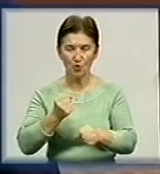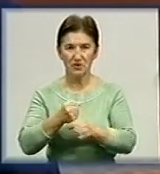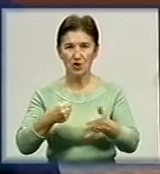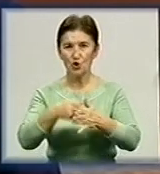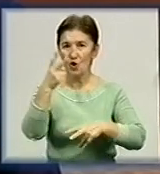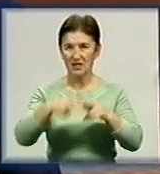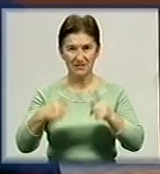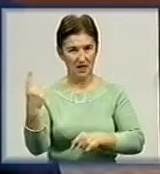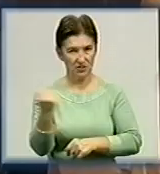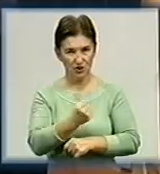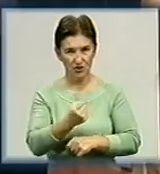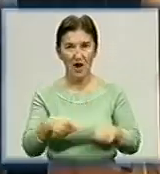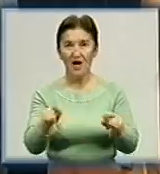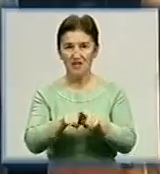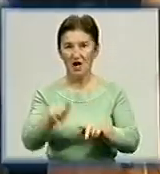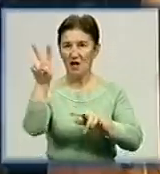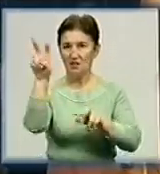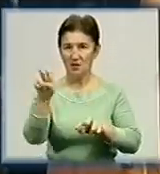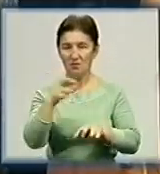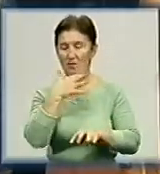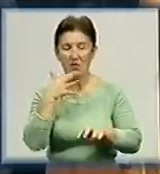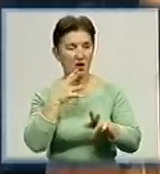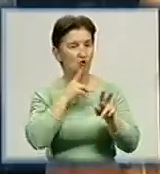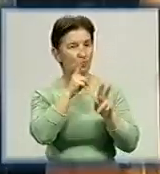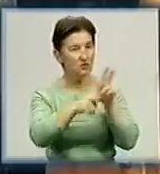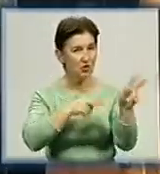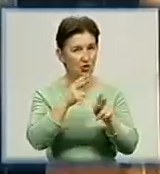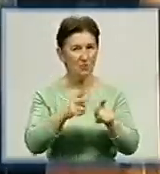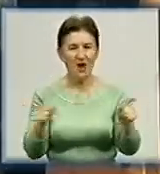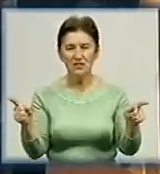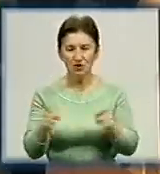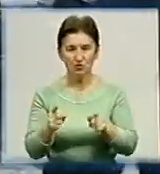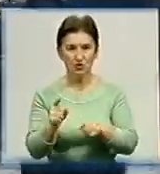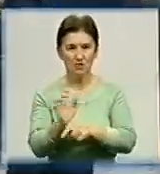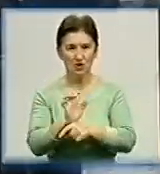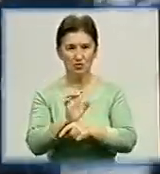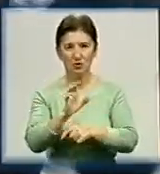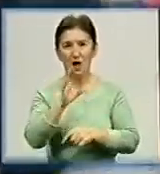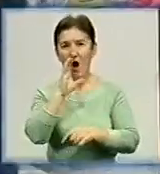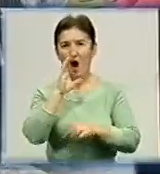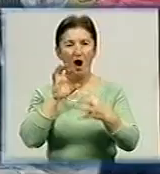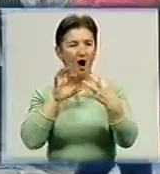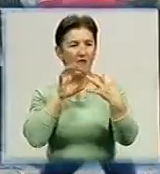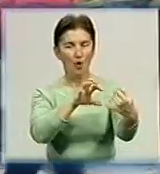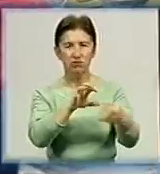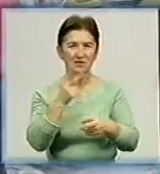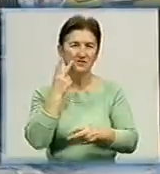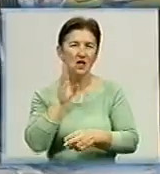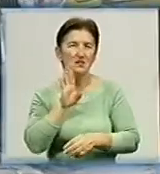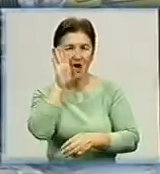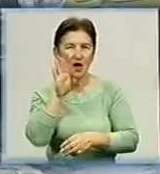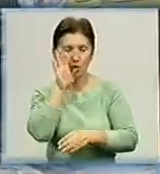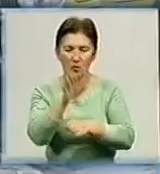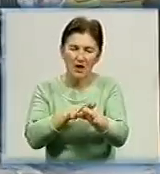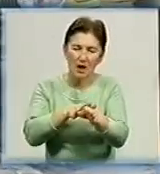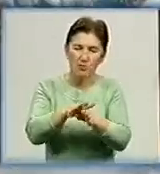тижня. Нині ця тема серед лідерів скарг на гарячу лінію. Через скорочення маршрутів автобуси переповнені, особливо зранку. У деякі ж